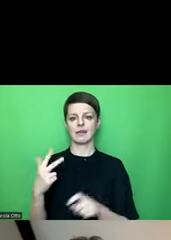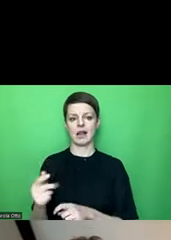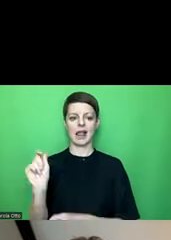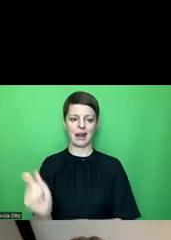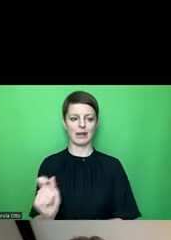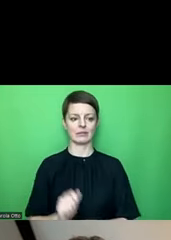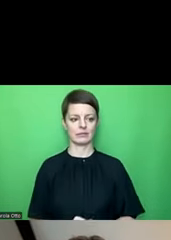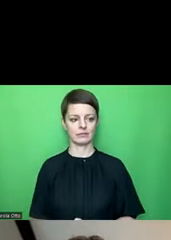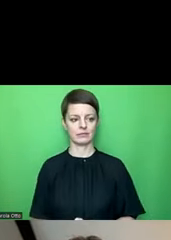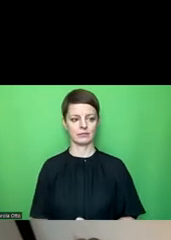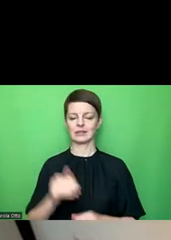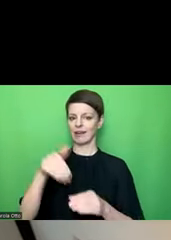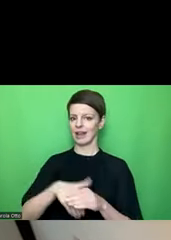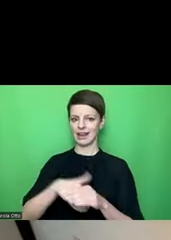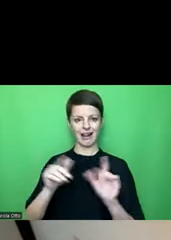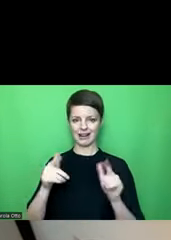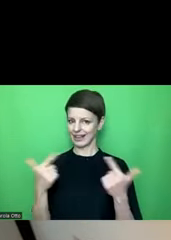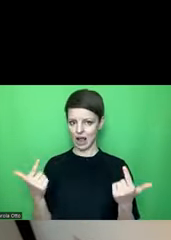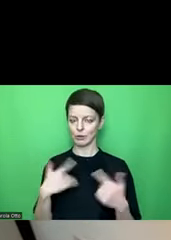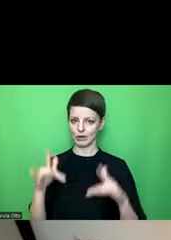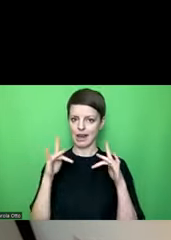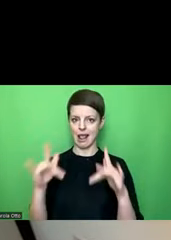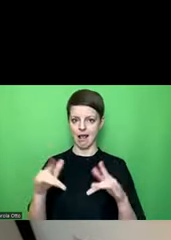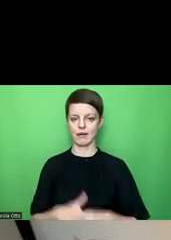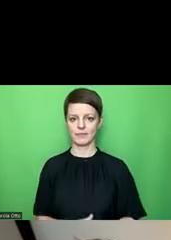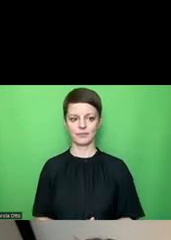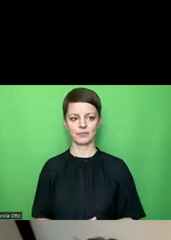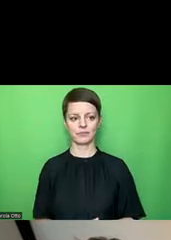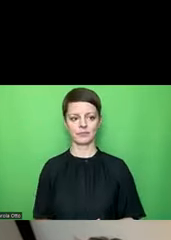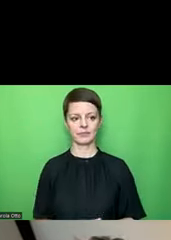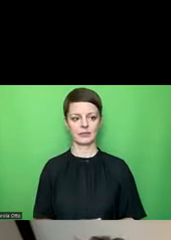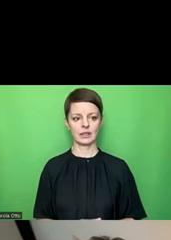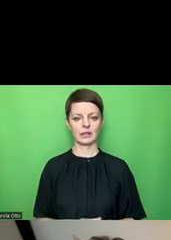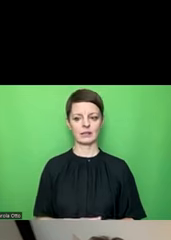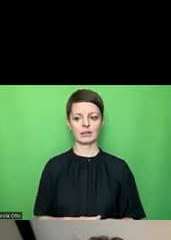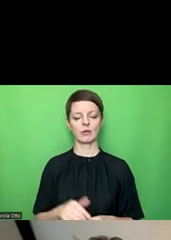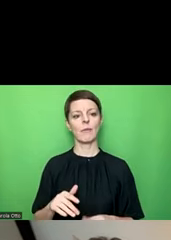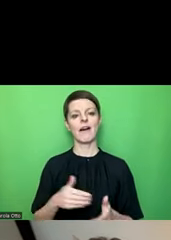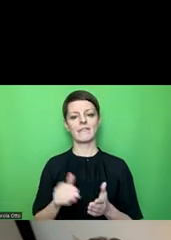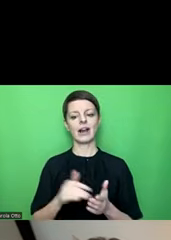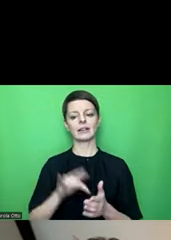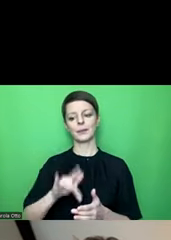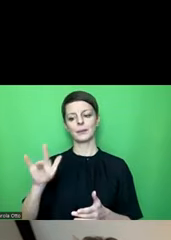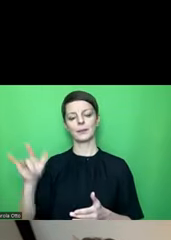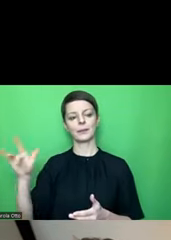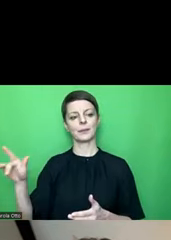Ja, jetzt kam kein Inhalt, das heißt, das ist leer. Ich könnte jetzt noch ziemlich weiter gehen. Irgendwann